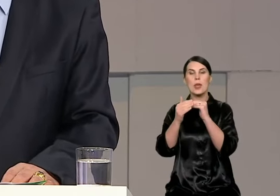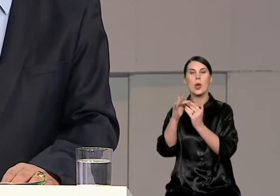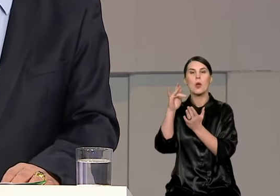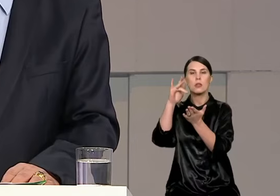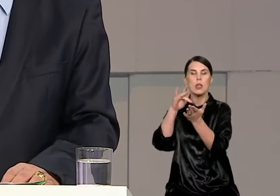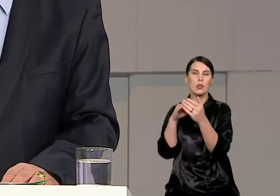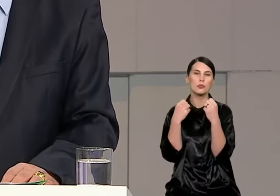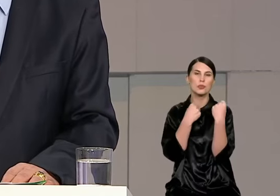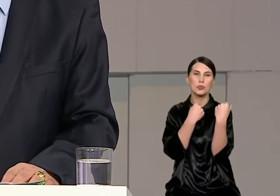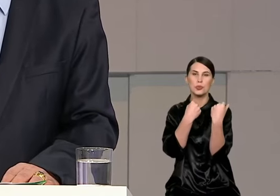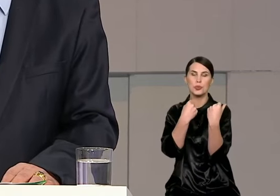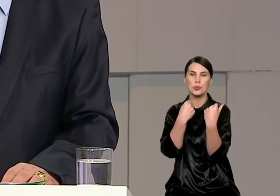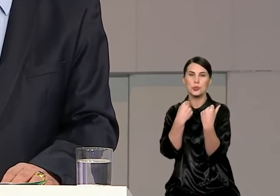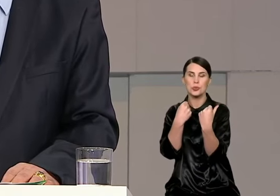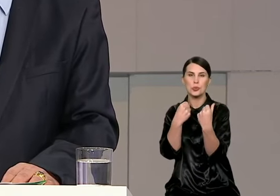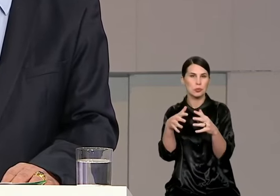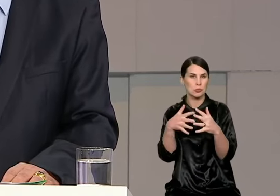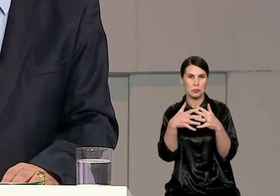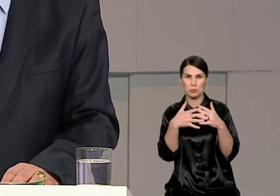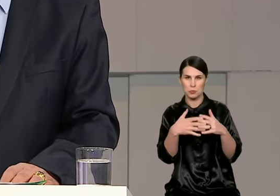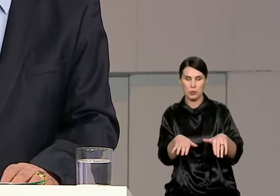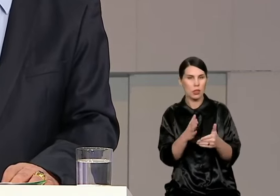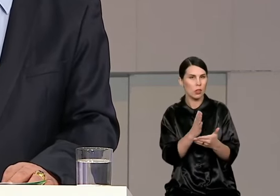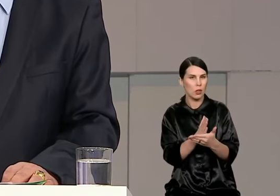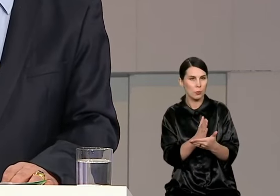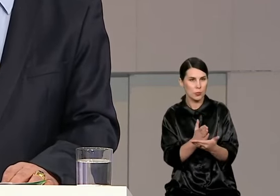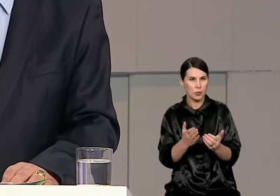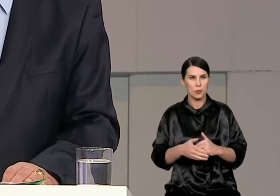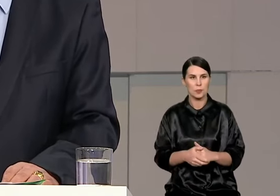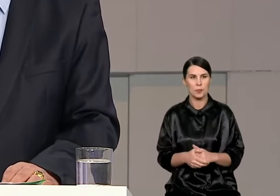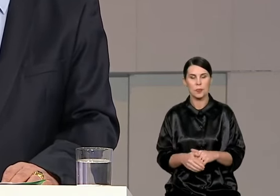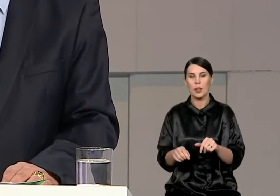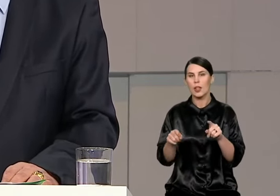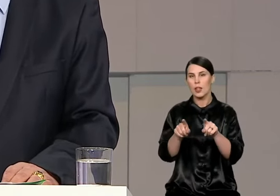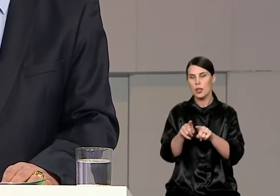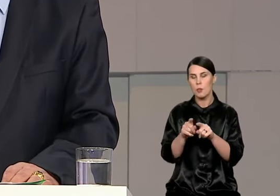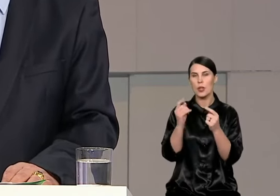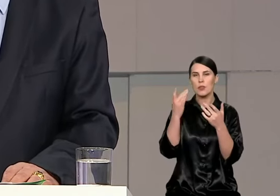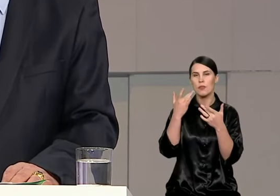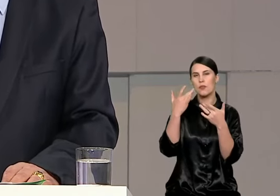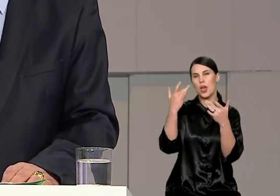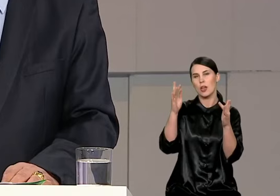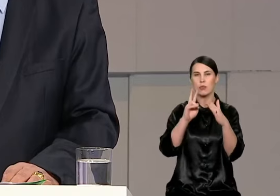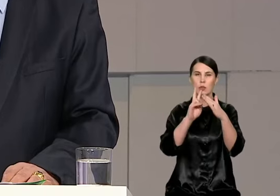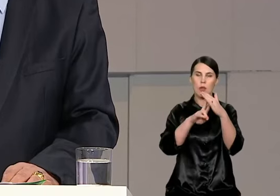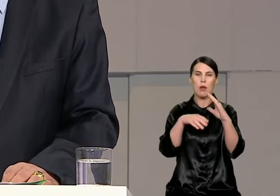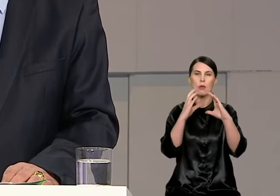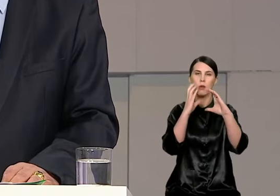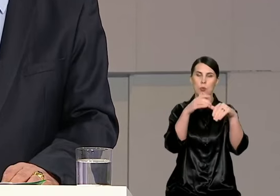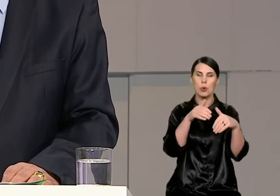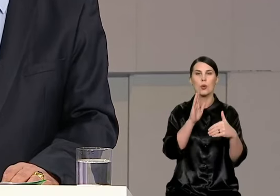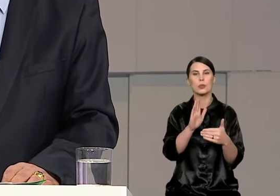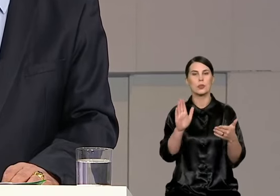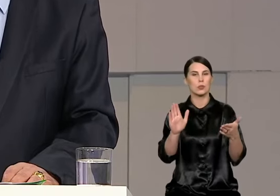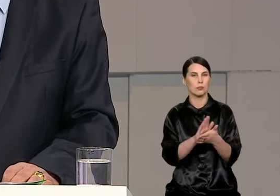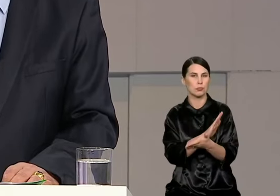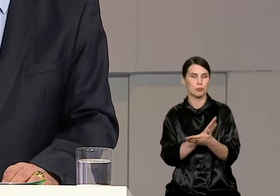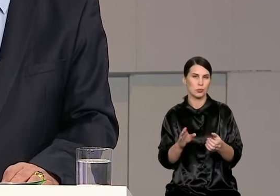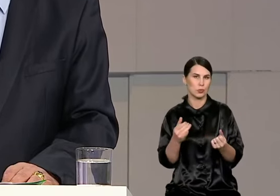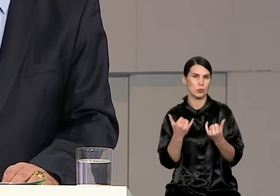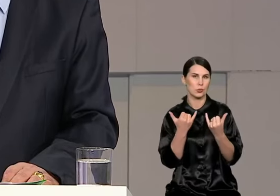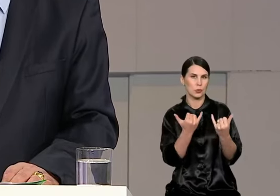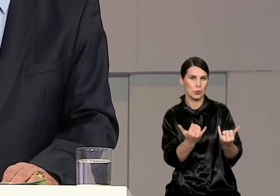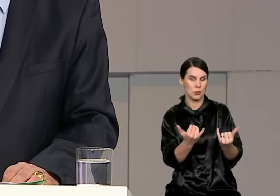Tam, pavyzdžiui, yra, reiškia, sekantis momentas, kas yra svarbu, tai viešasis transportas bus nemokamas vienareikšmė. Ir